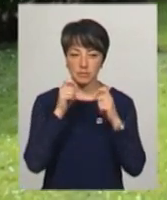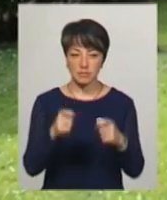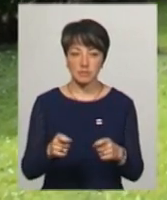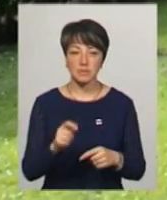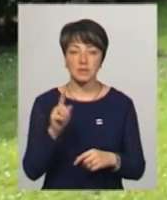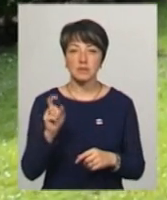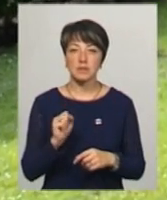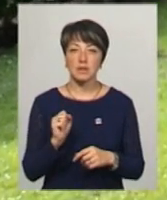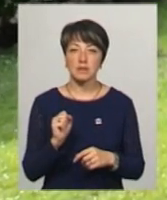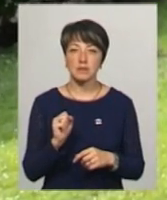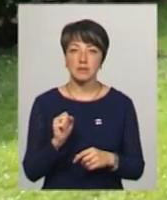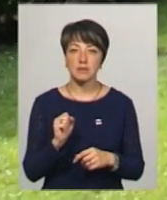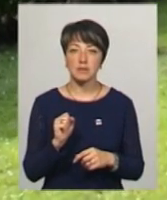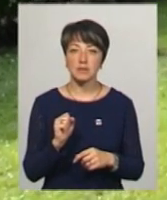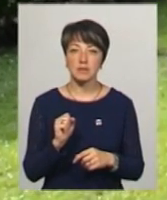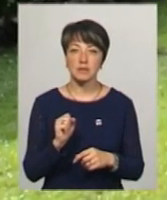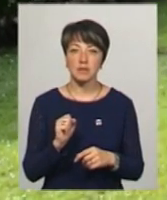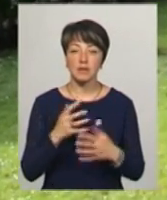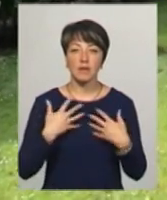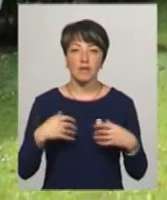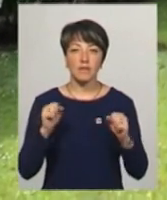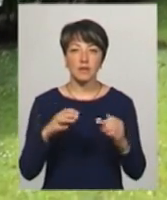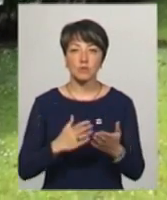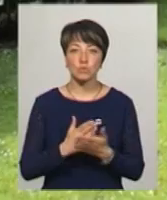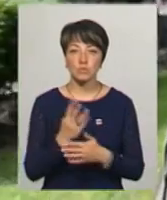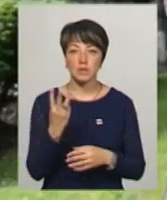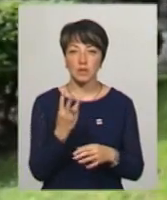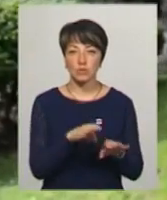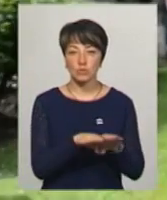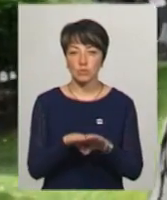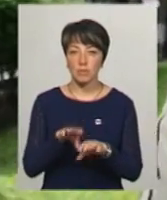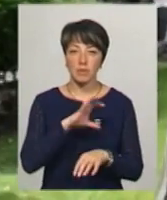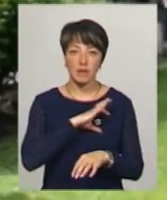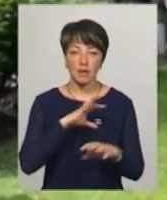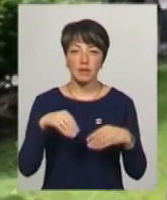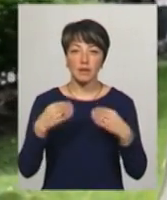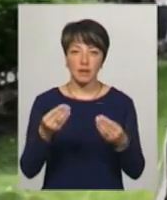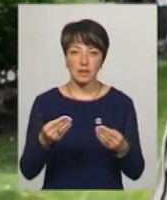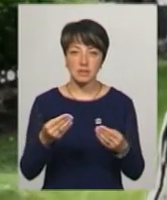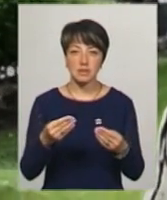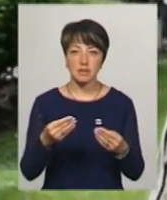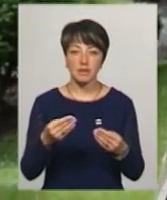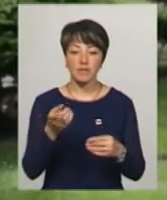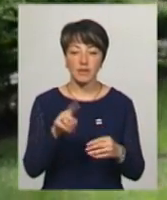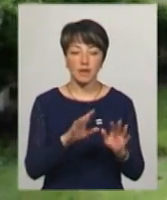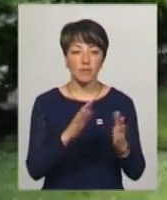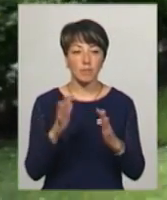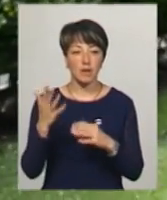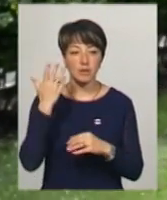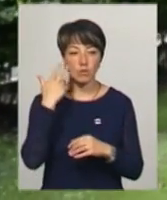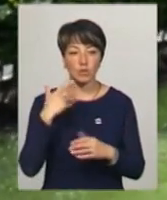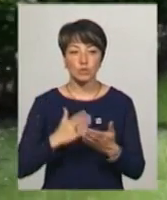віддану службу третього ступеня. Медаль дається в тих випадках, коли